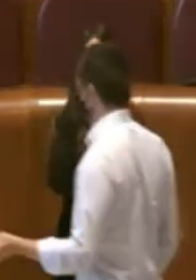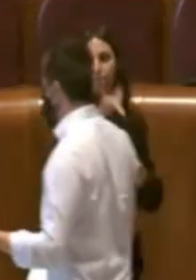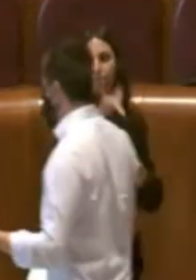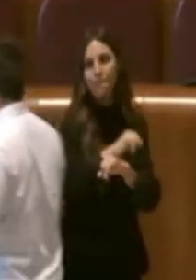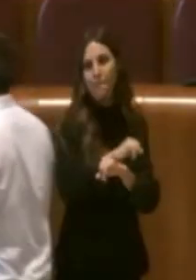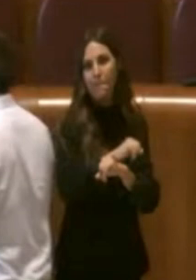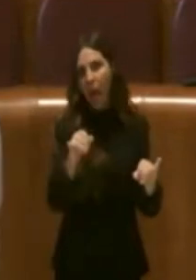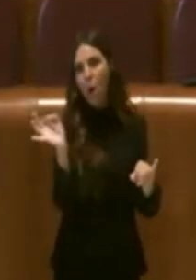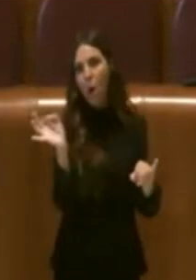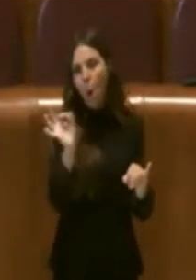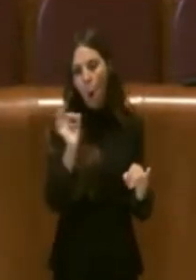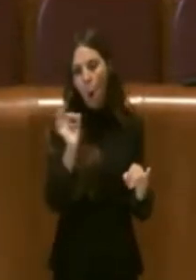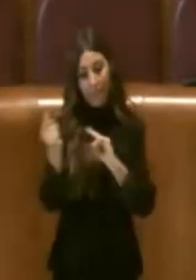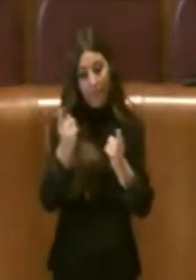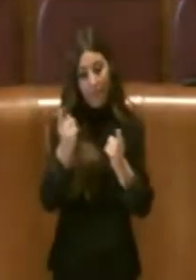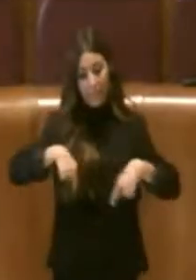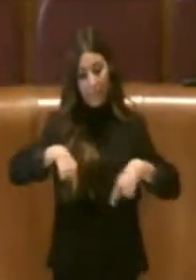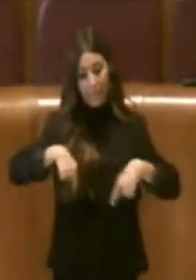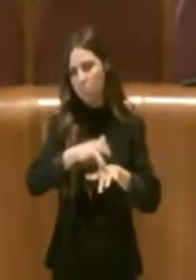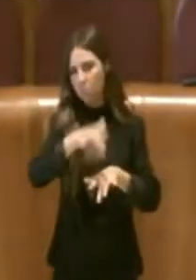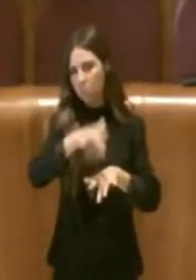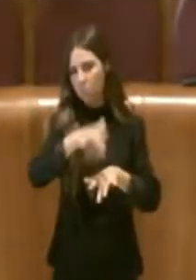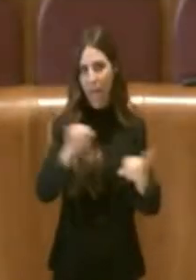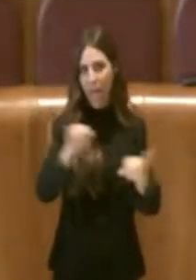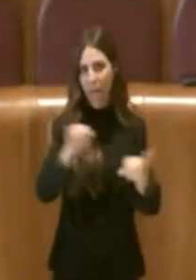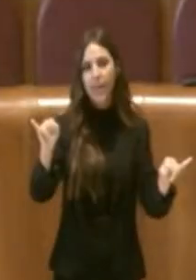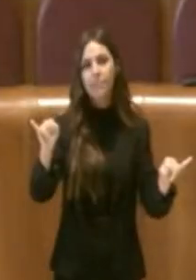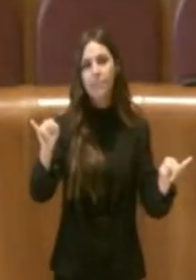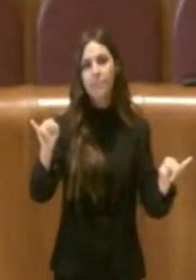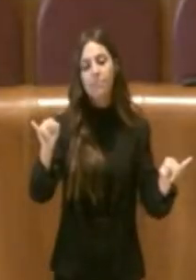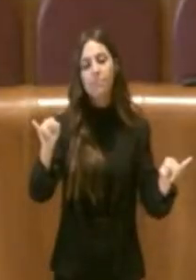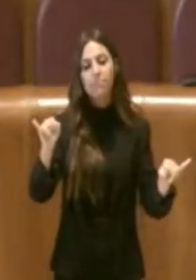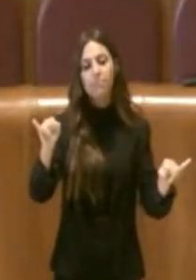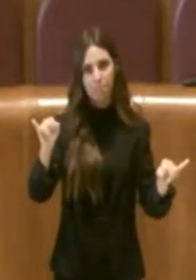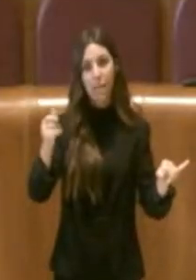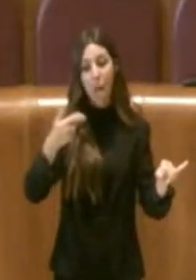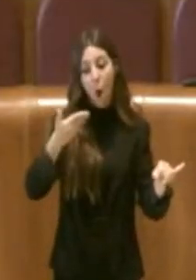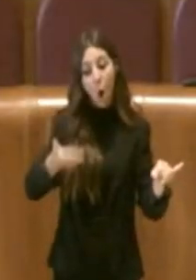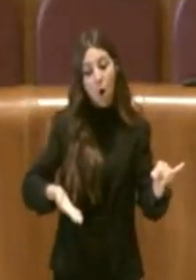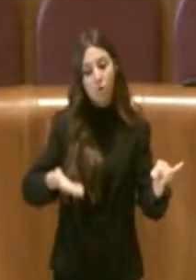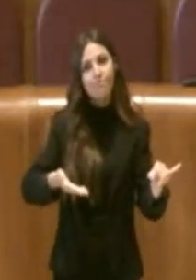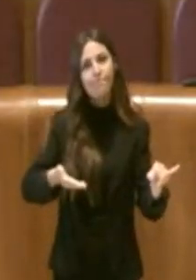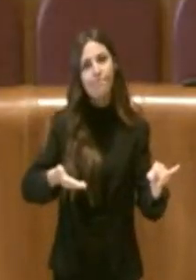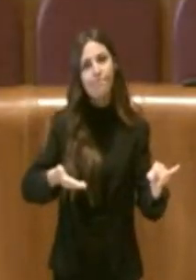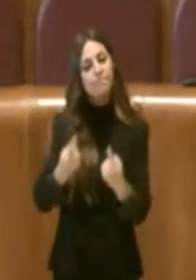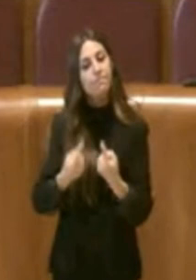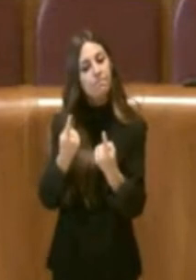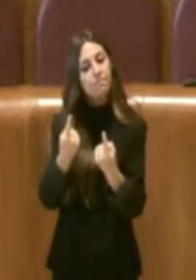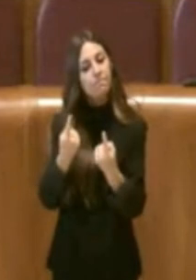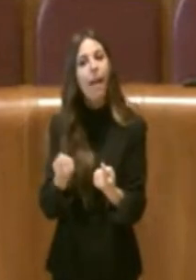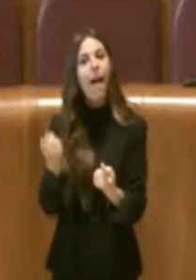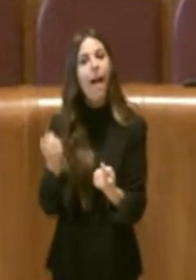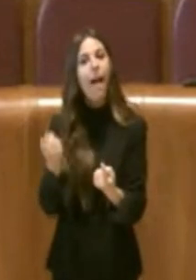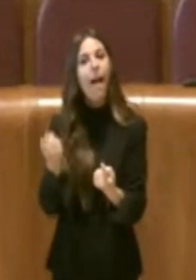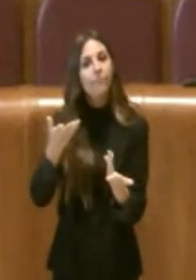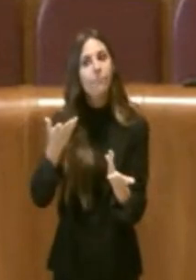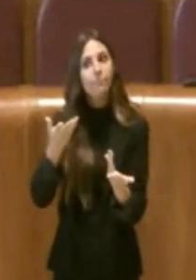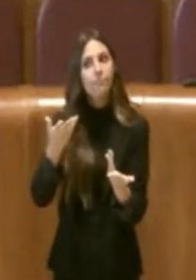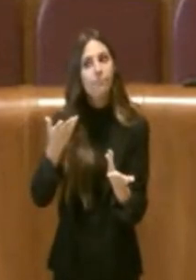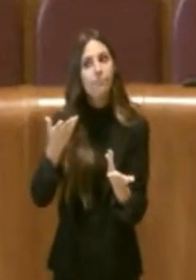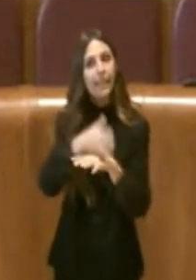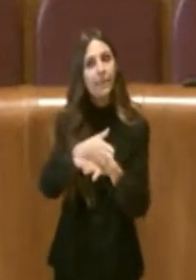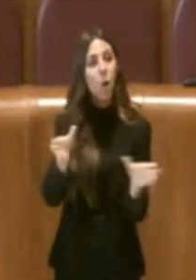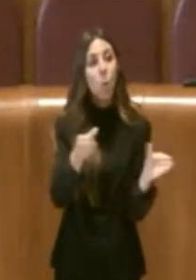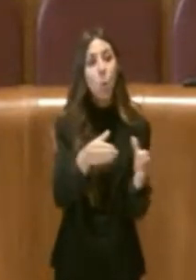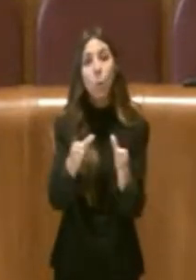sottoposto al dibattito dell'assemblea capitolina e oggi attendo quindi da questo punto di vista anche gli interventi degli altri